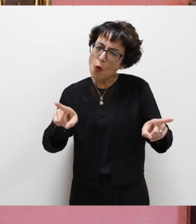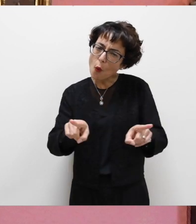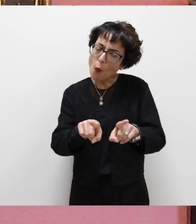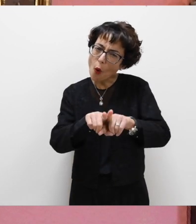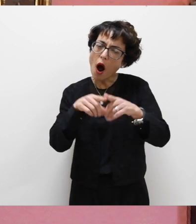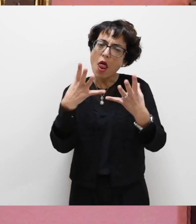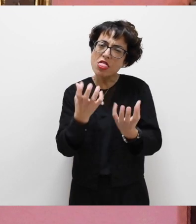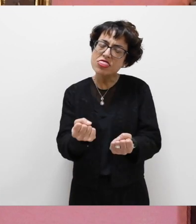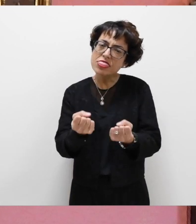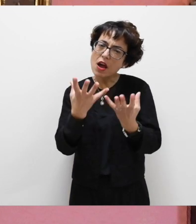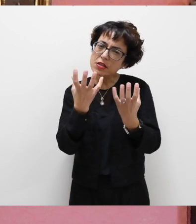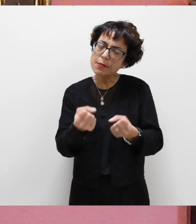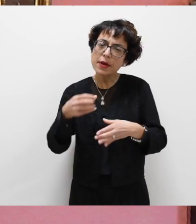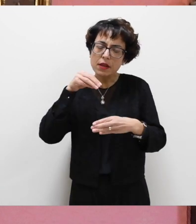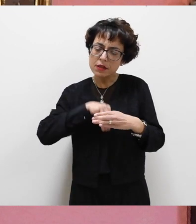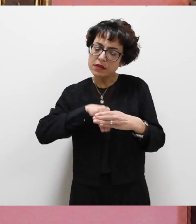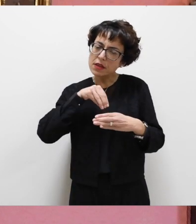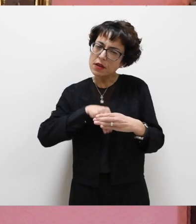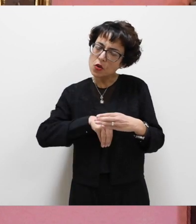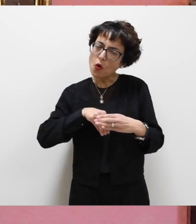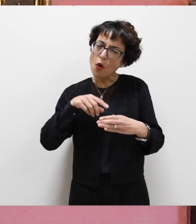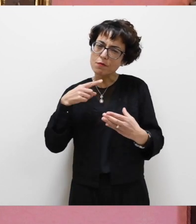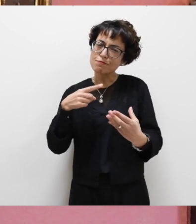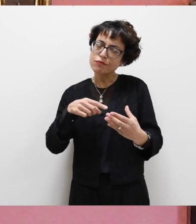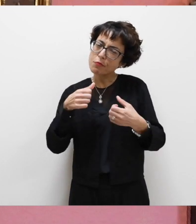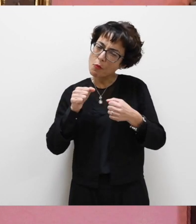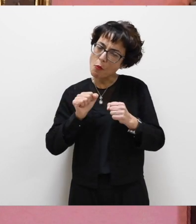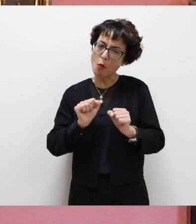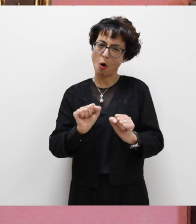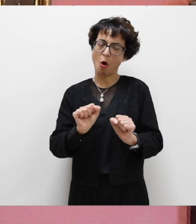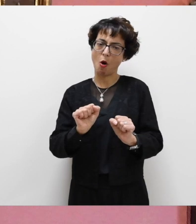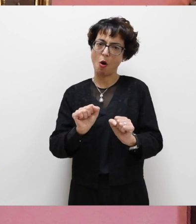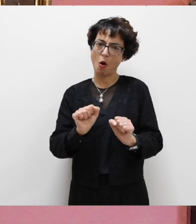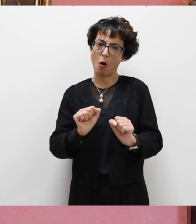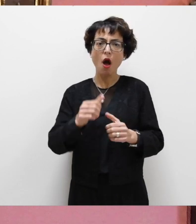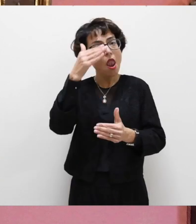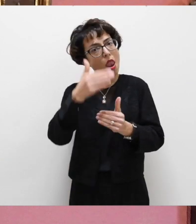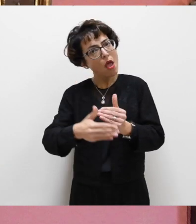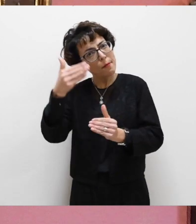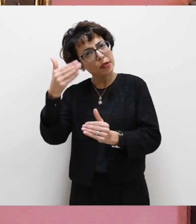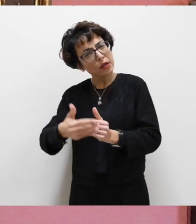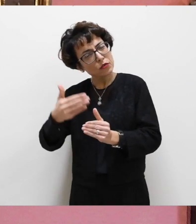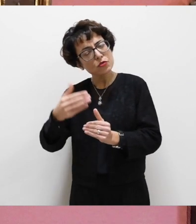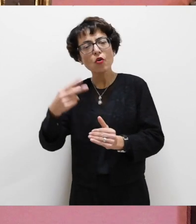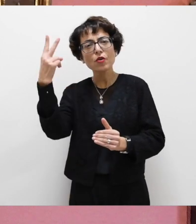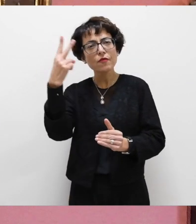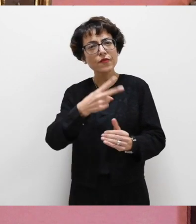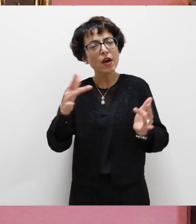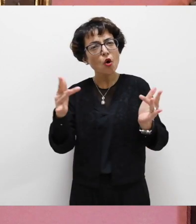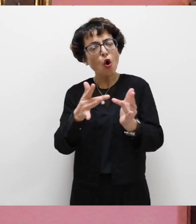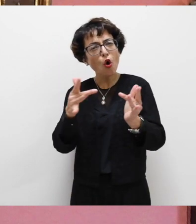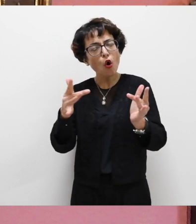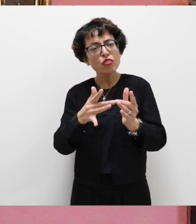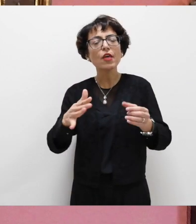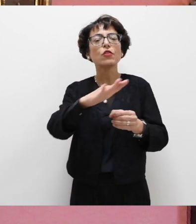dal punto di vista interiore, nella sua essenzialità. Le stesse limitazioni che hanno ridotto il contatto con i